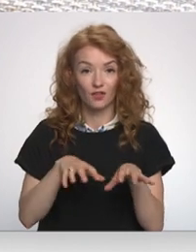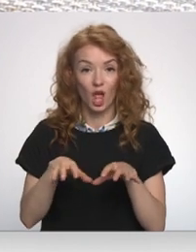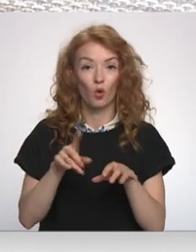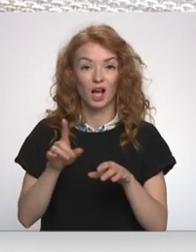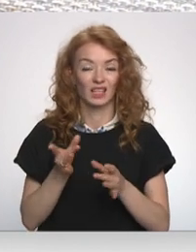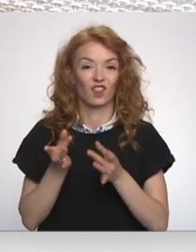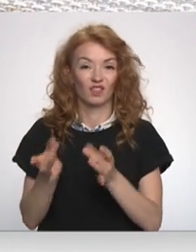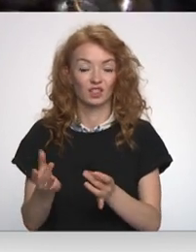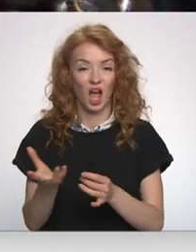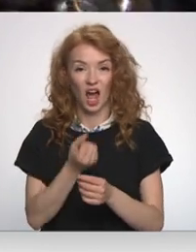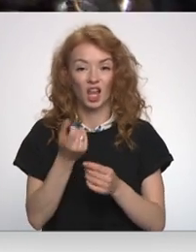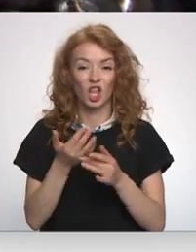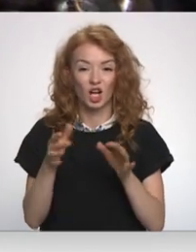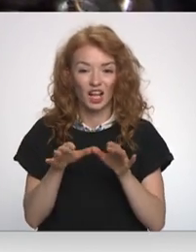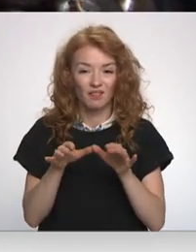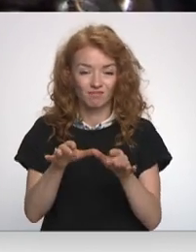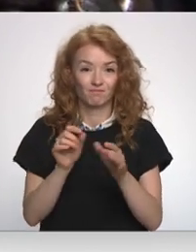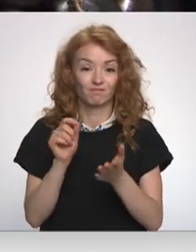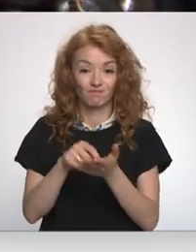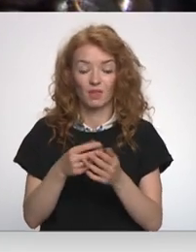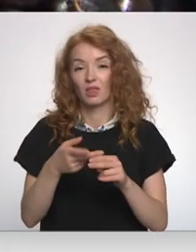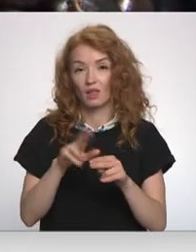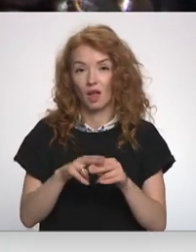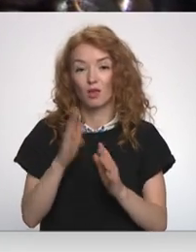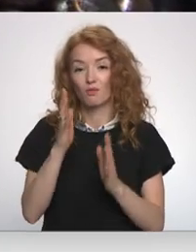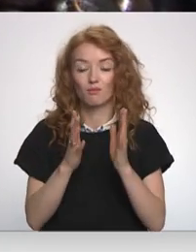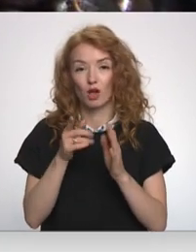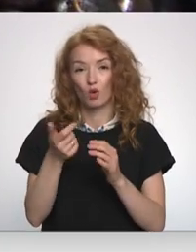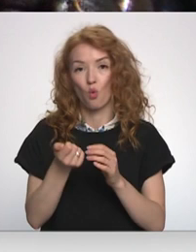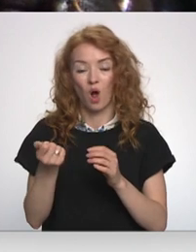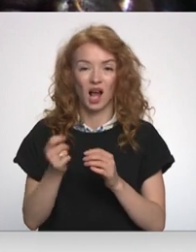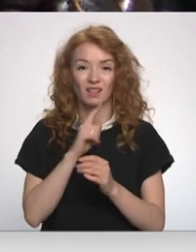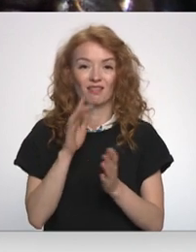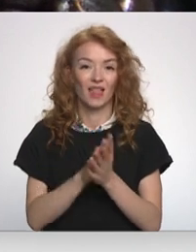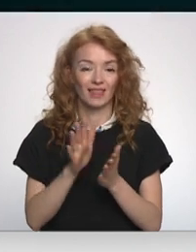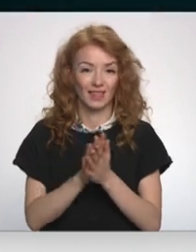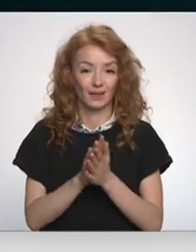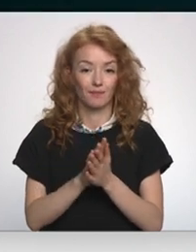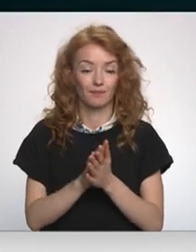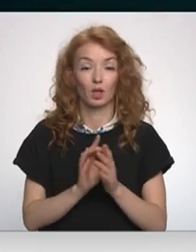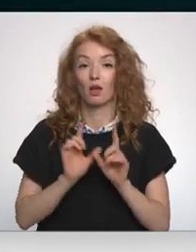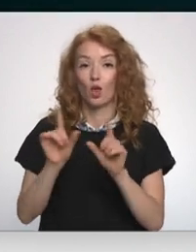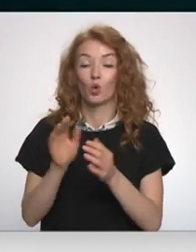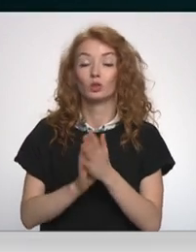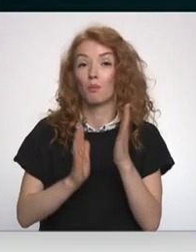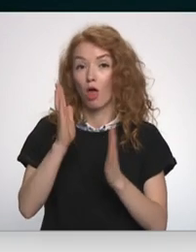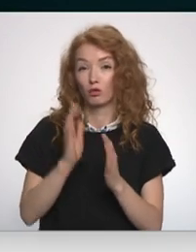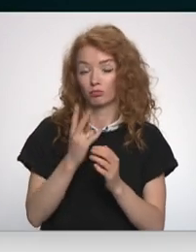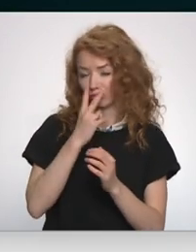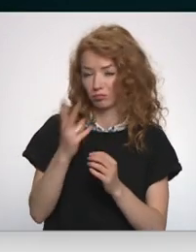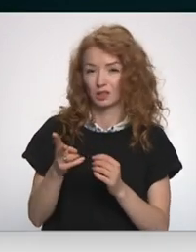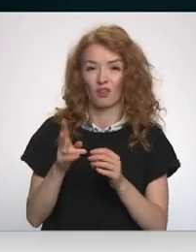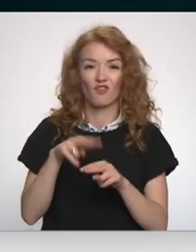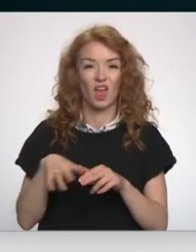inficējušies ar parazītu oliņām, jo lielāk iespēja, meža veltis varbūt netīras. Ejot uz mežu neskatoties, ja tā vieta ir